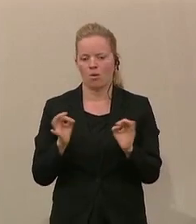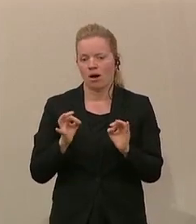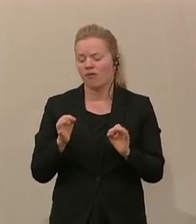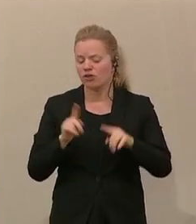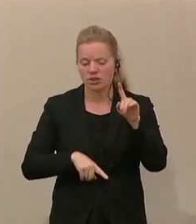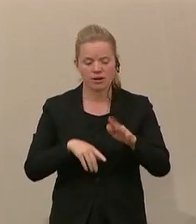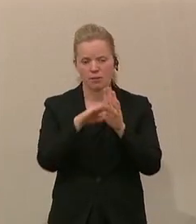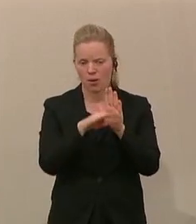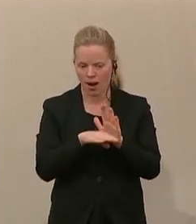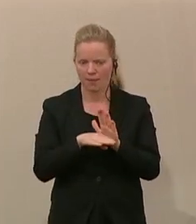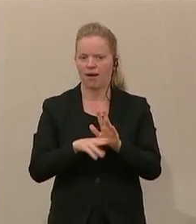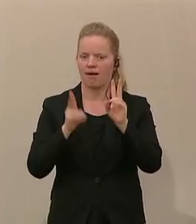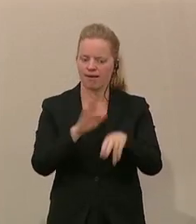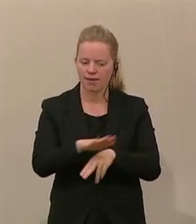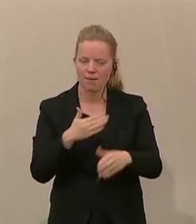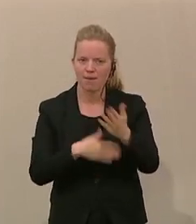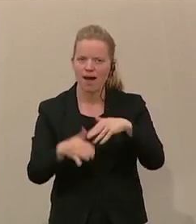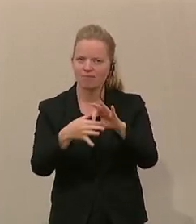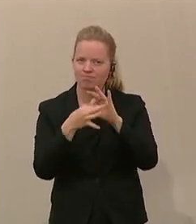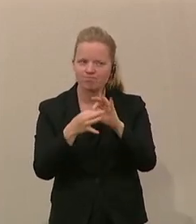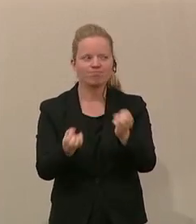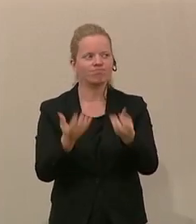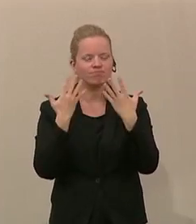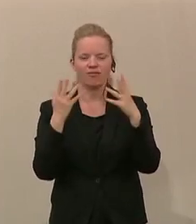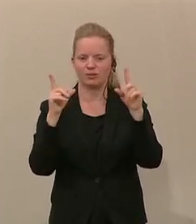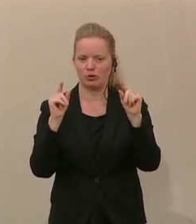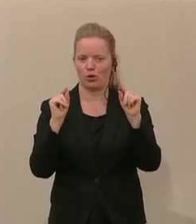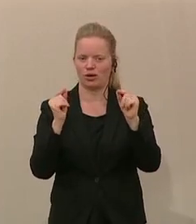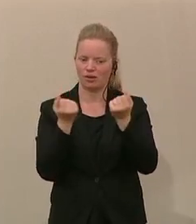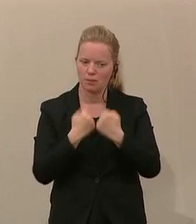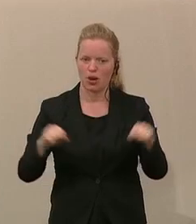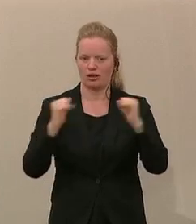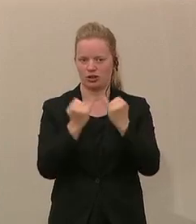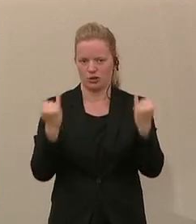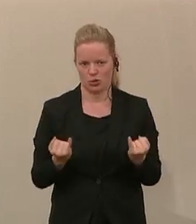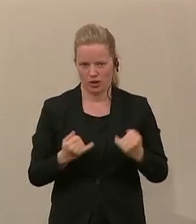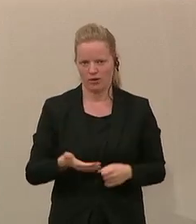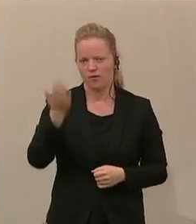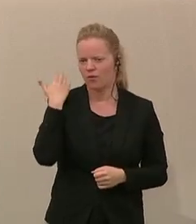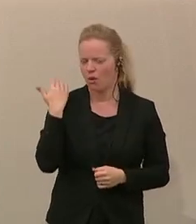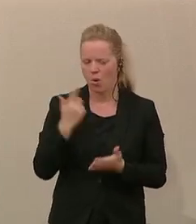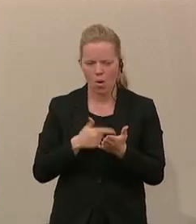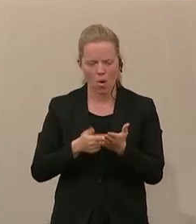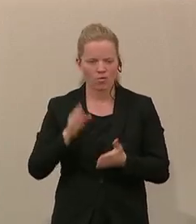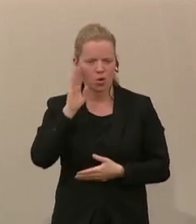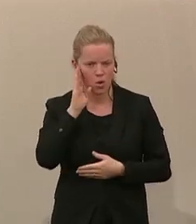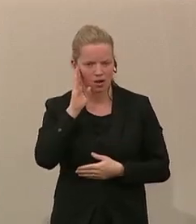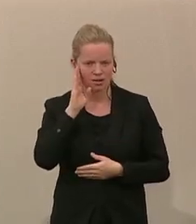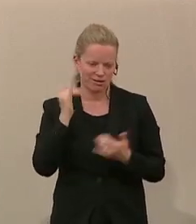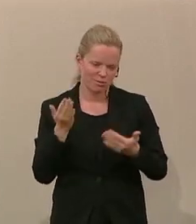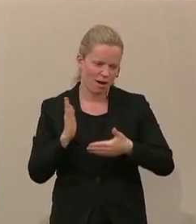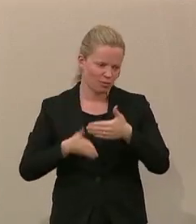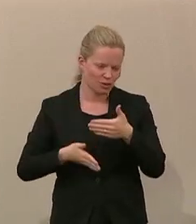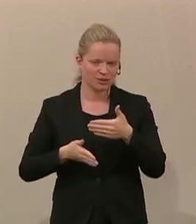Institutionen zu schaffen. Abschließend vielleicht noch ganz wichtig, wir haben in der Vergangenheit immer wieder gehört, und das ist natürlich auch ein bisschen ein Hintergrund dieses